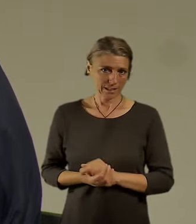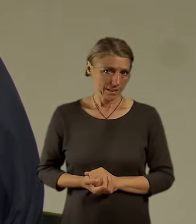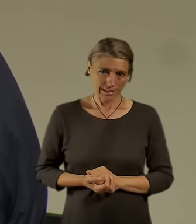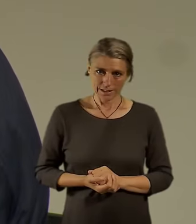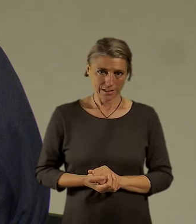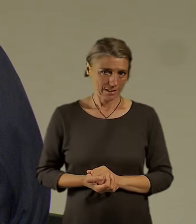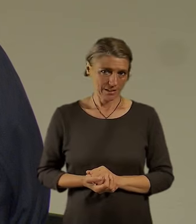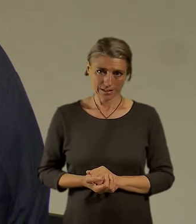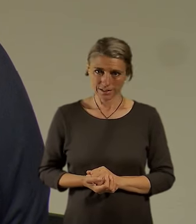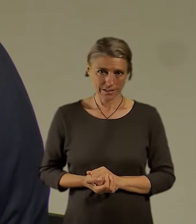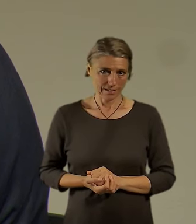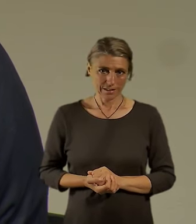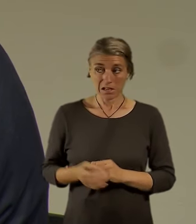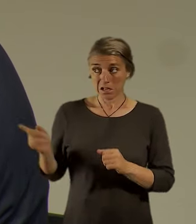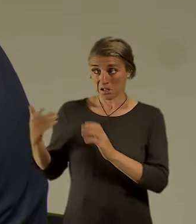jen tak snadno neškrt.